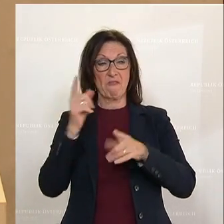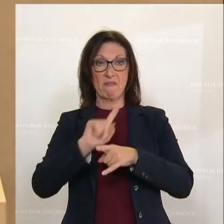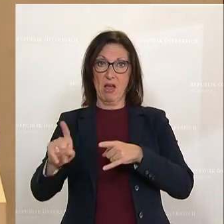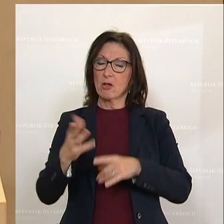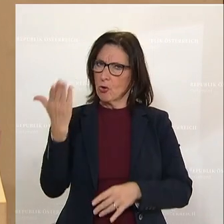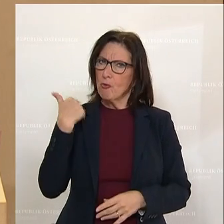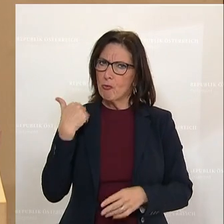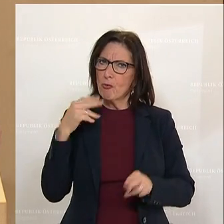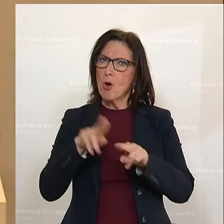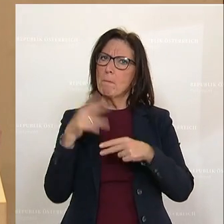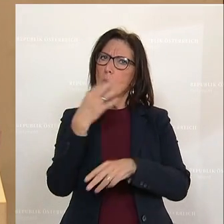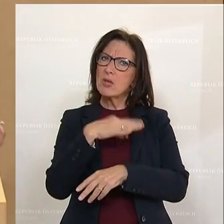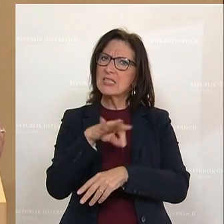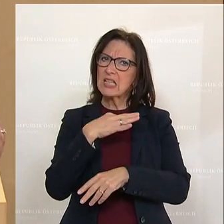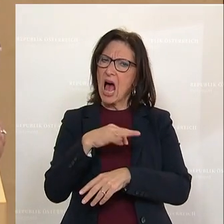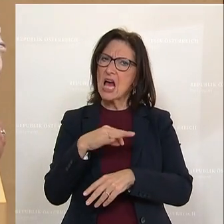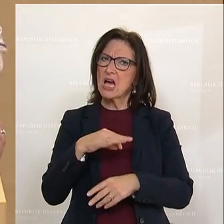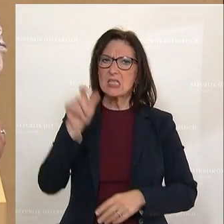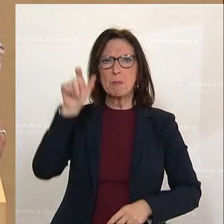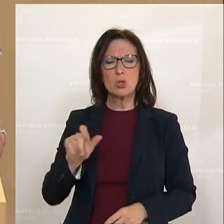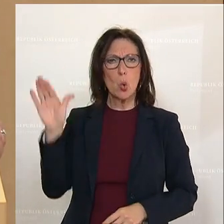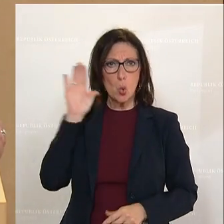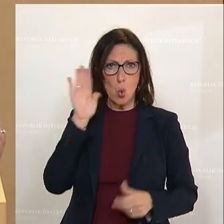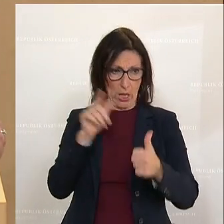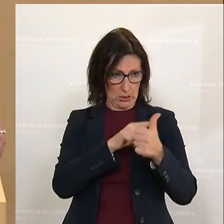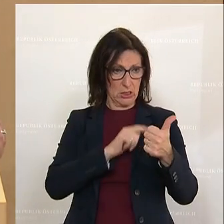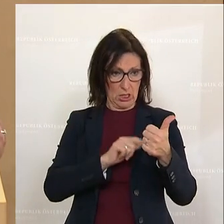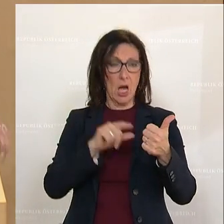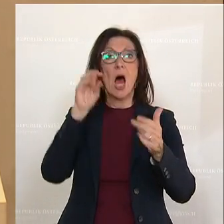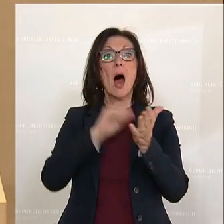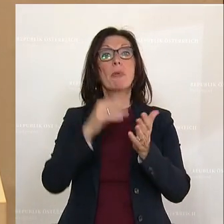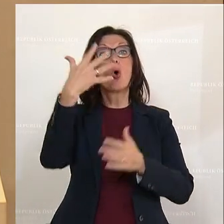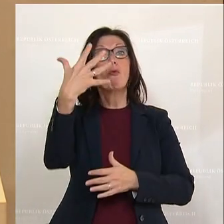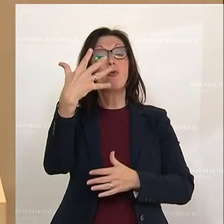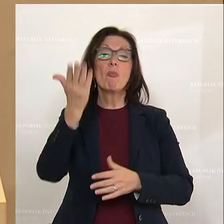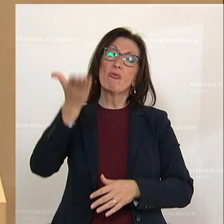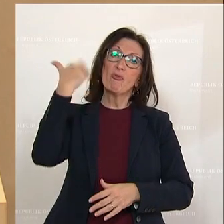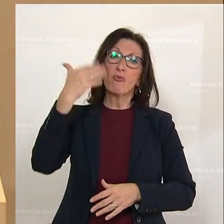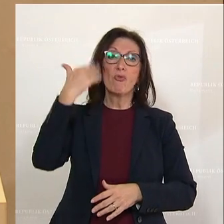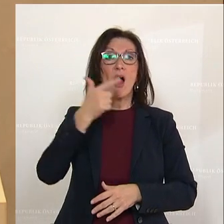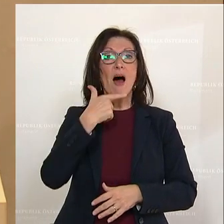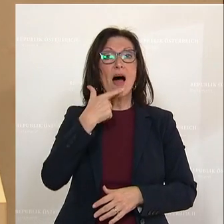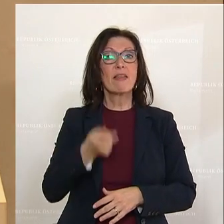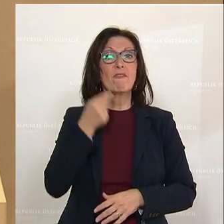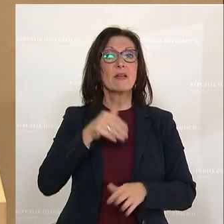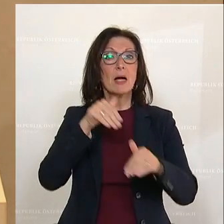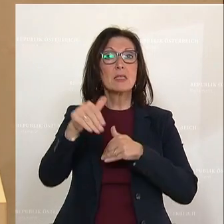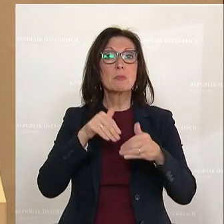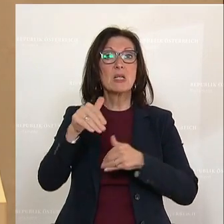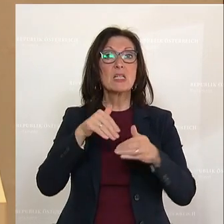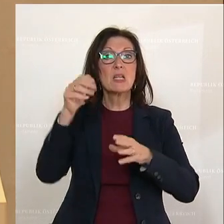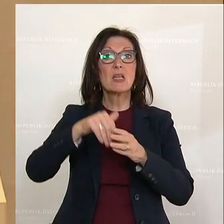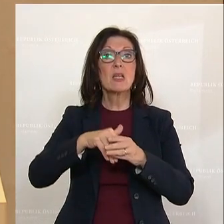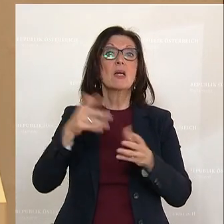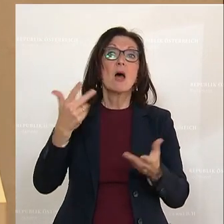ehemaligen Bundeskanzler Sebastian Kurz wird gegen fünf ehemalige ÖVP-Finanzminister, drei weitere von der ÖVP nominierte